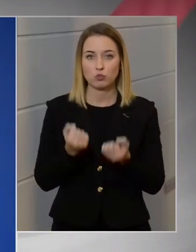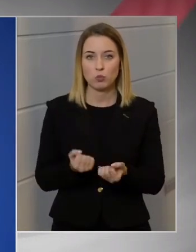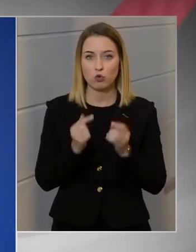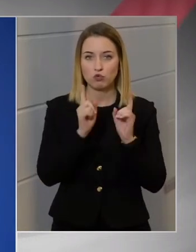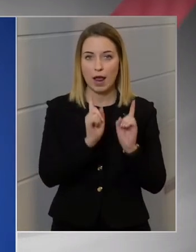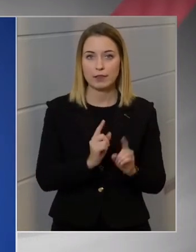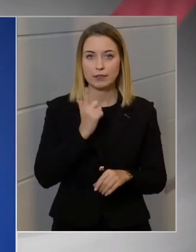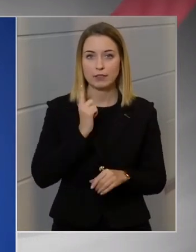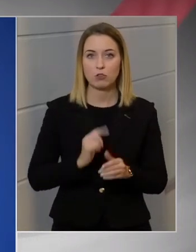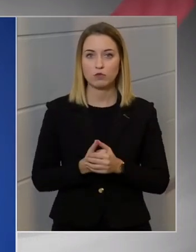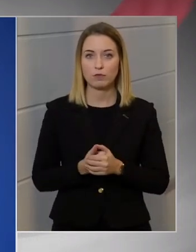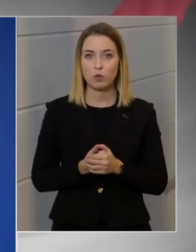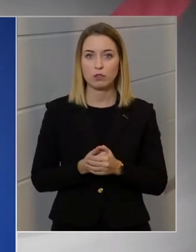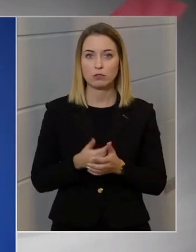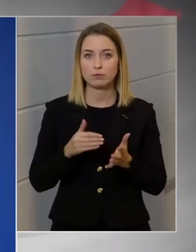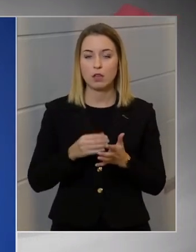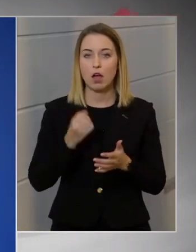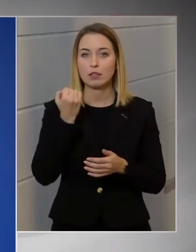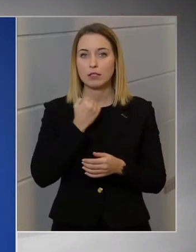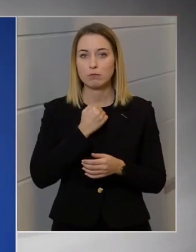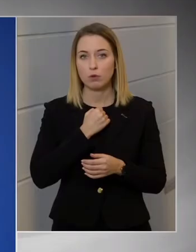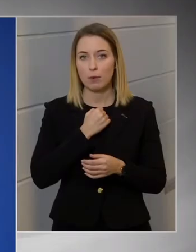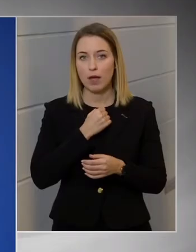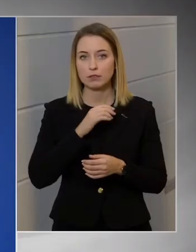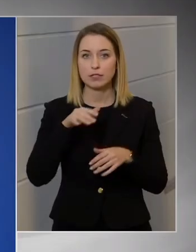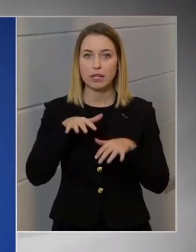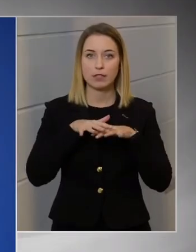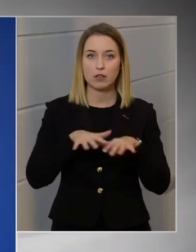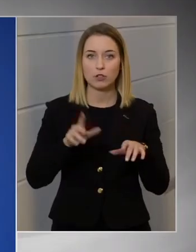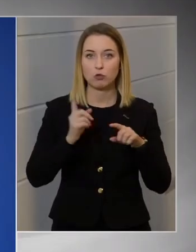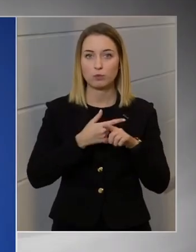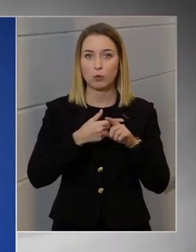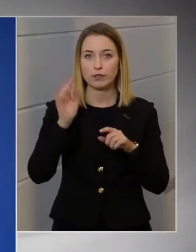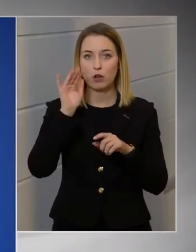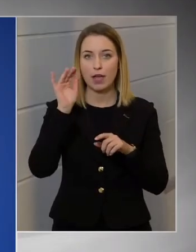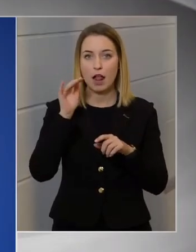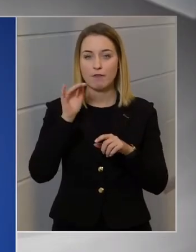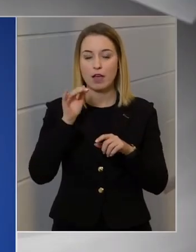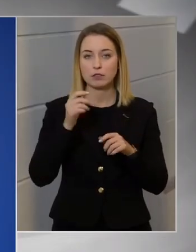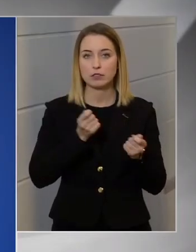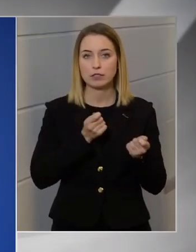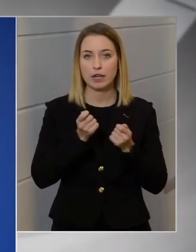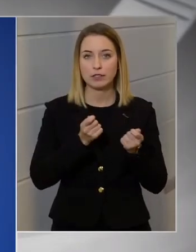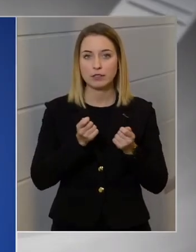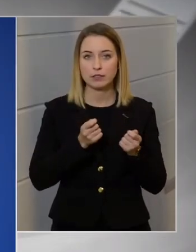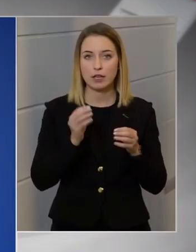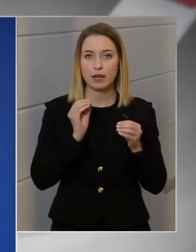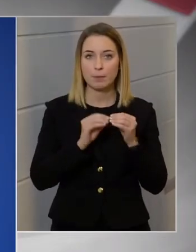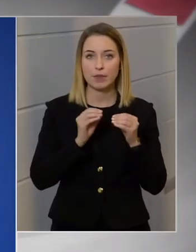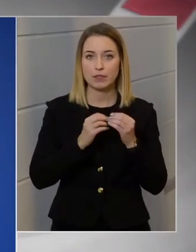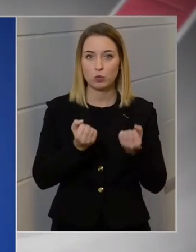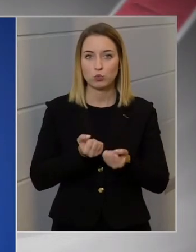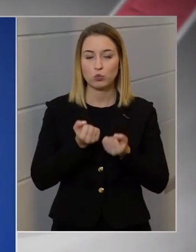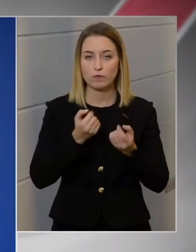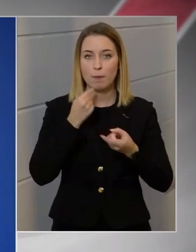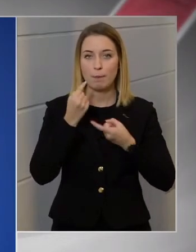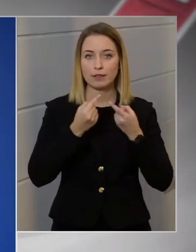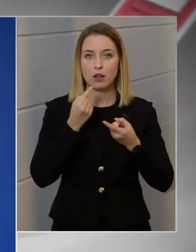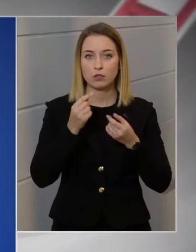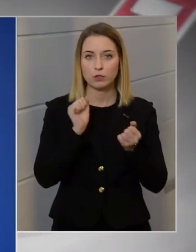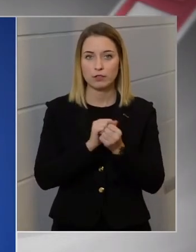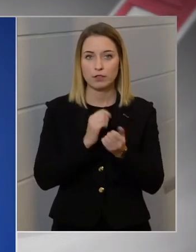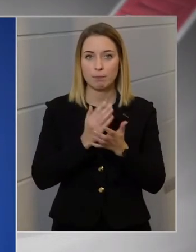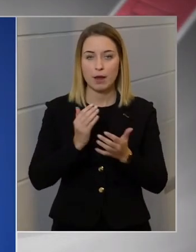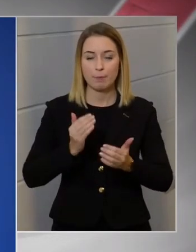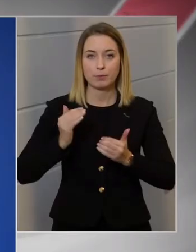volt. Már a diplomáciát is az általános politikai jelvek irányítják, ezért a durva megnyilatkozások száma az